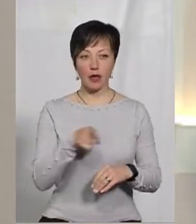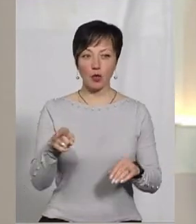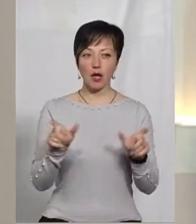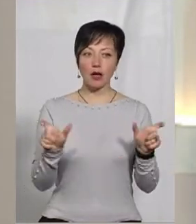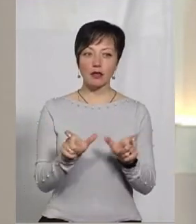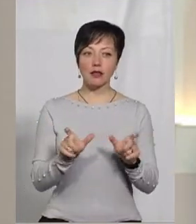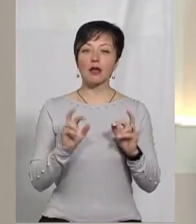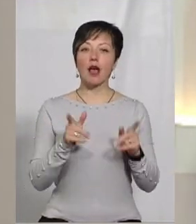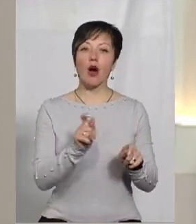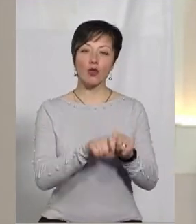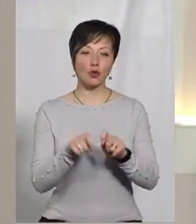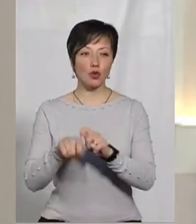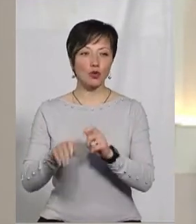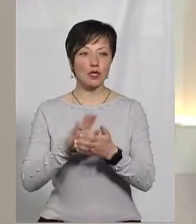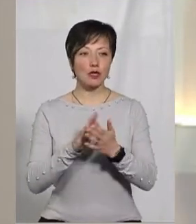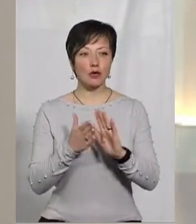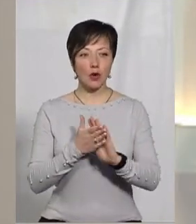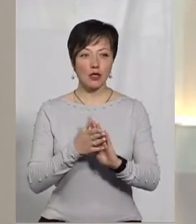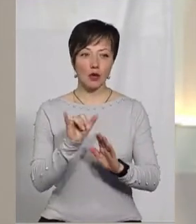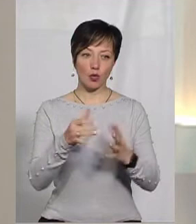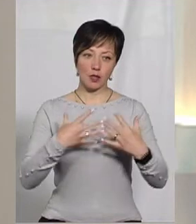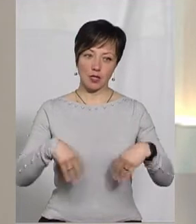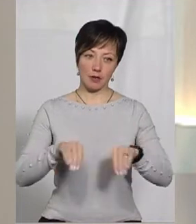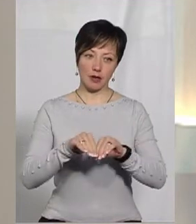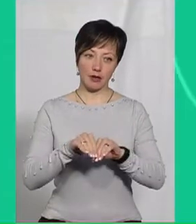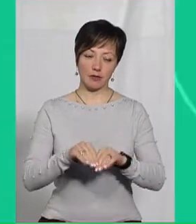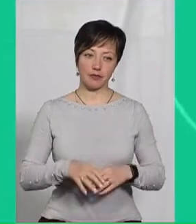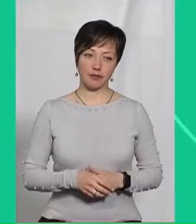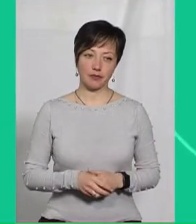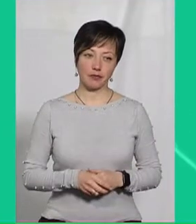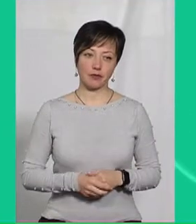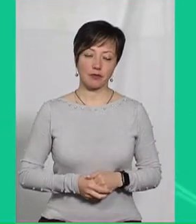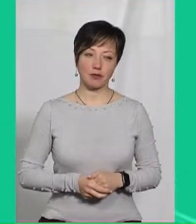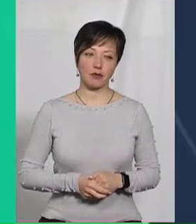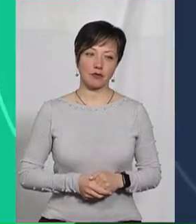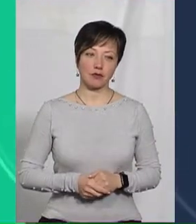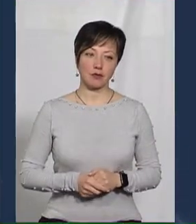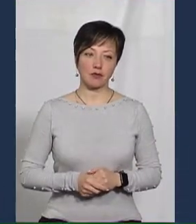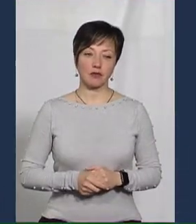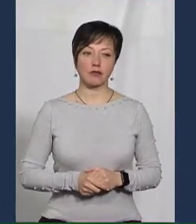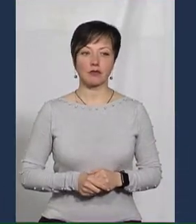карантину, та як контролюється ситуація у сім'ях. Музика